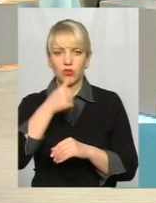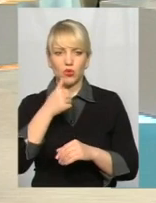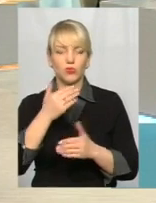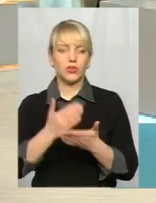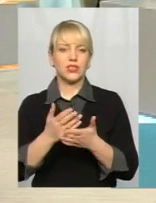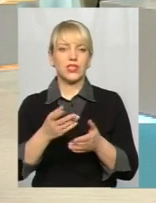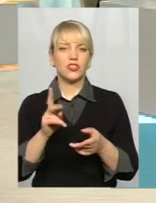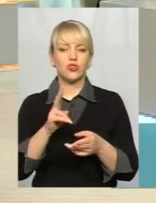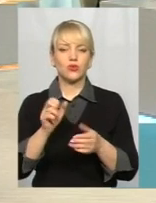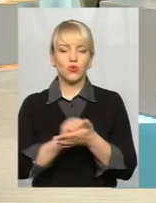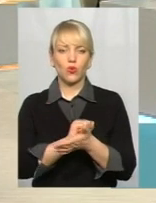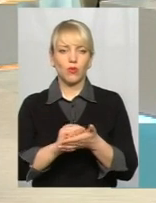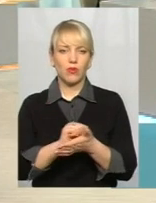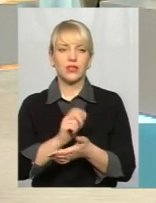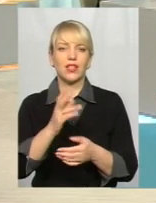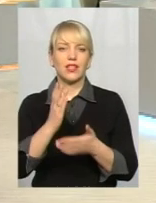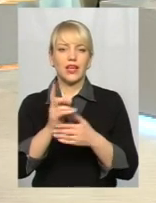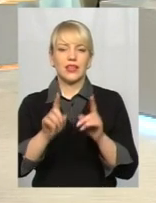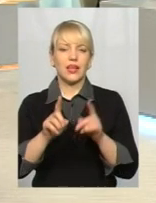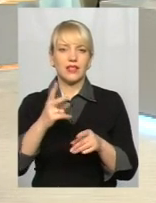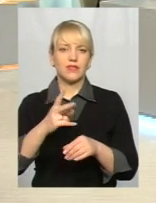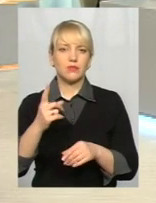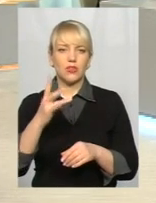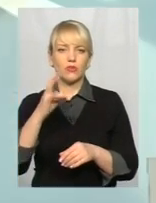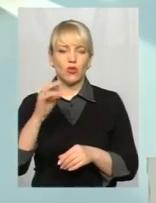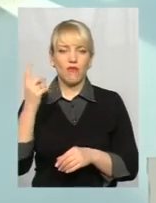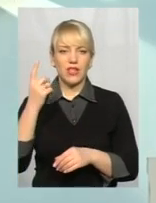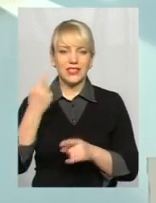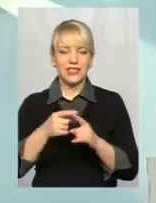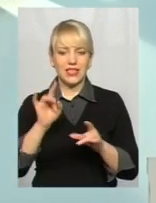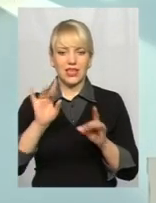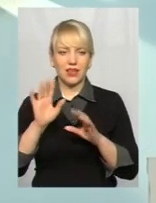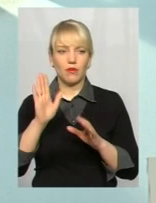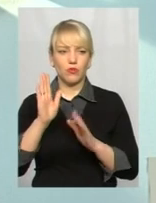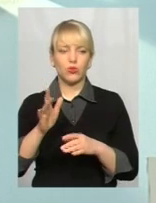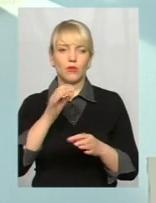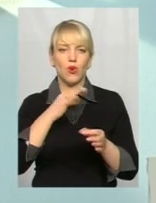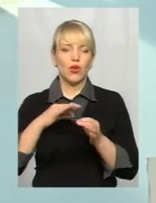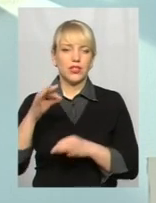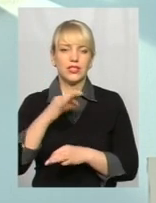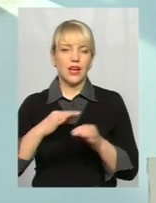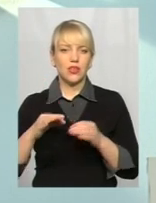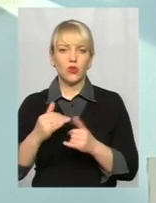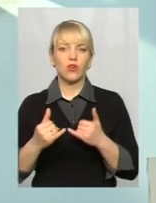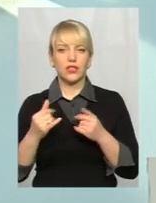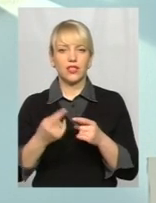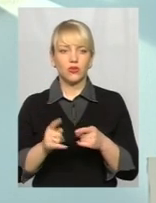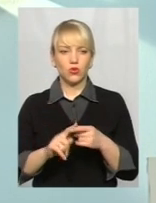завершуються. Можливо, там ще навіть декілька є в 21-му. Але з власниками цих рекламних конструкцій ми будемо теж вести діалог для того, щоб їх